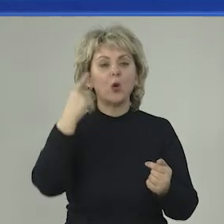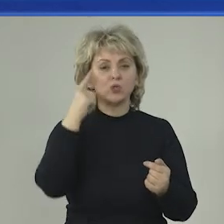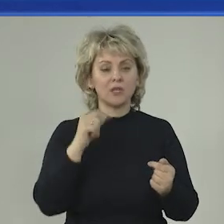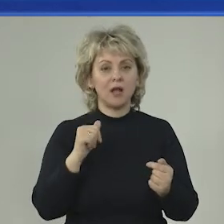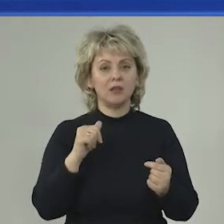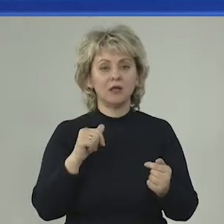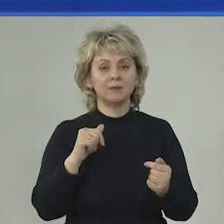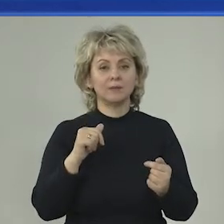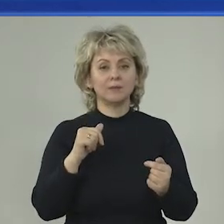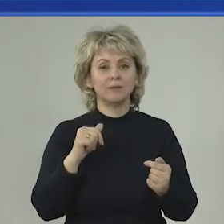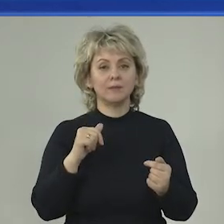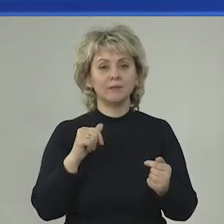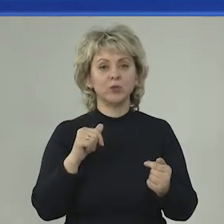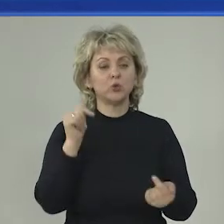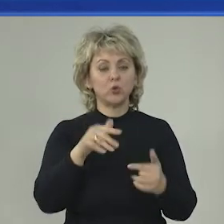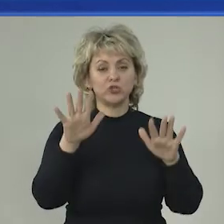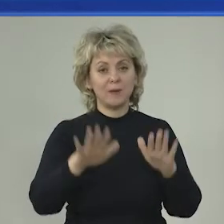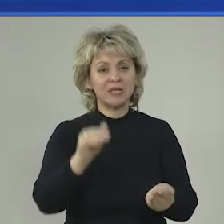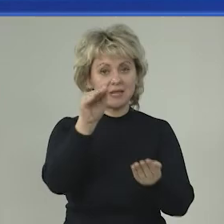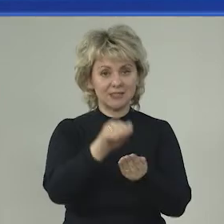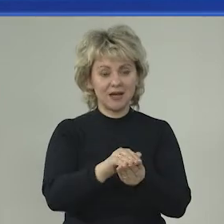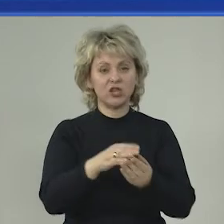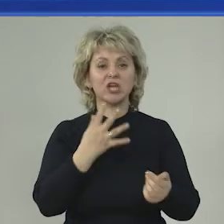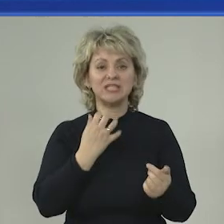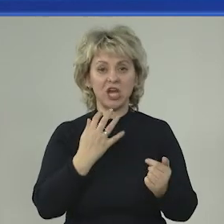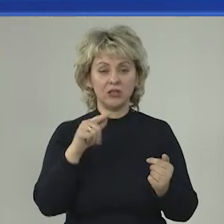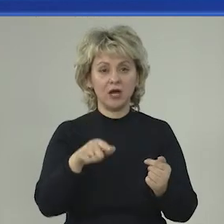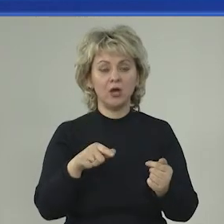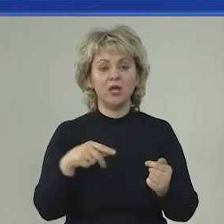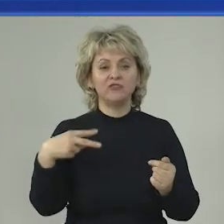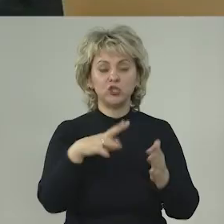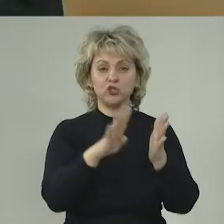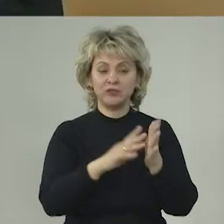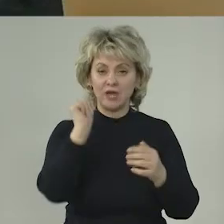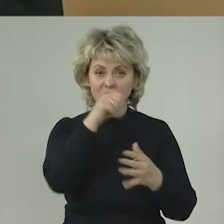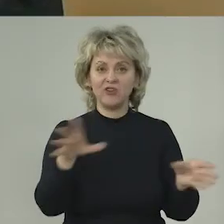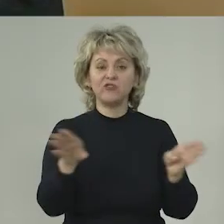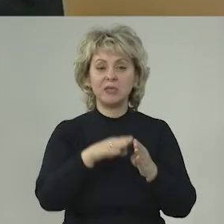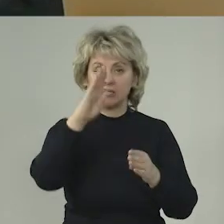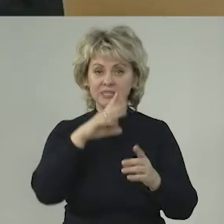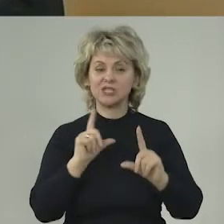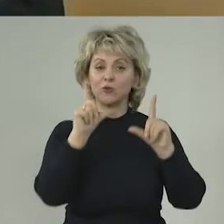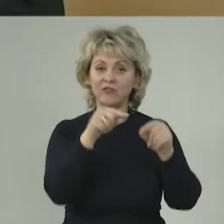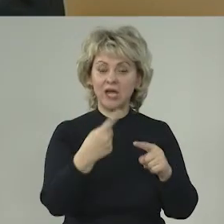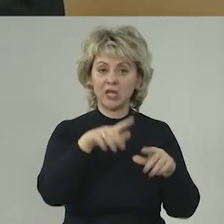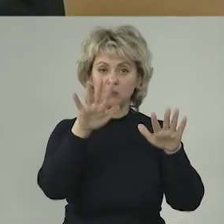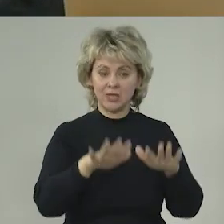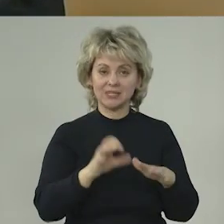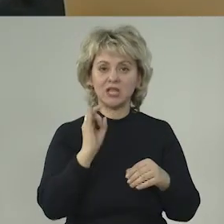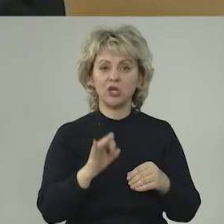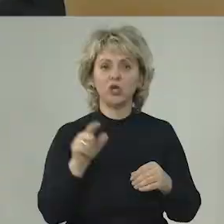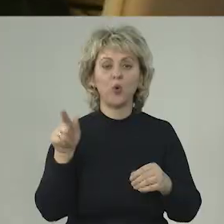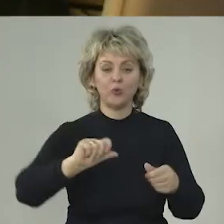я узнал точное место захоронения деда в 2009 году. И вместе с отцом съездил в это место.